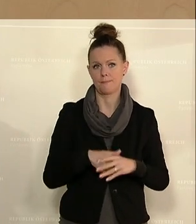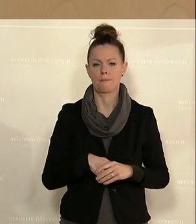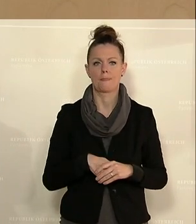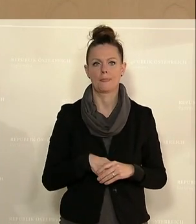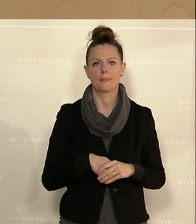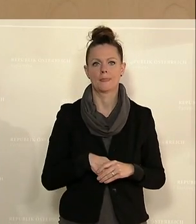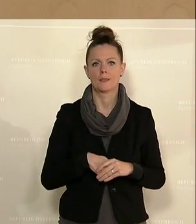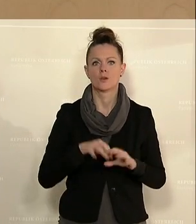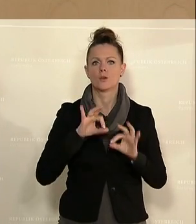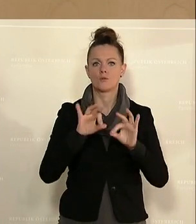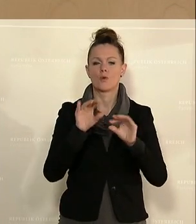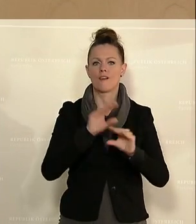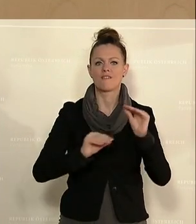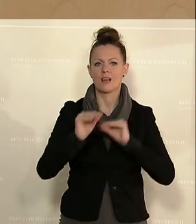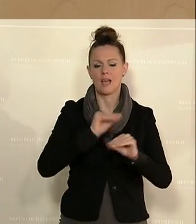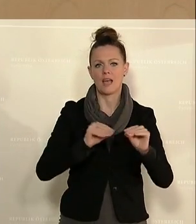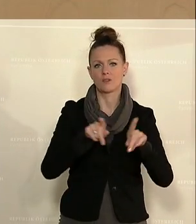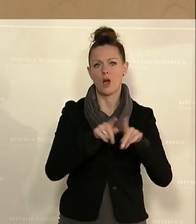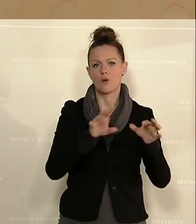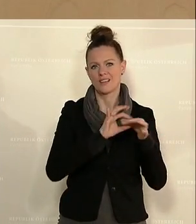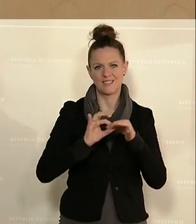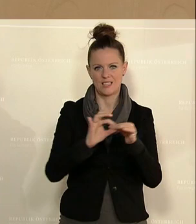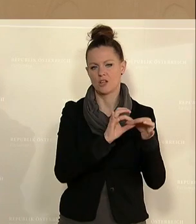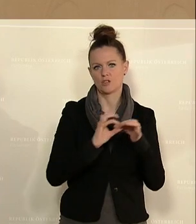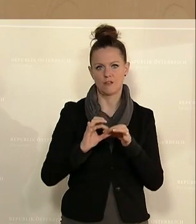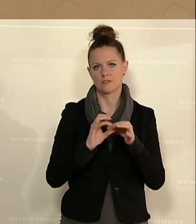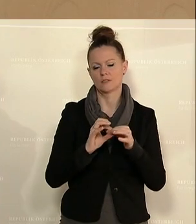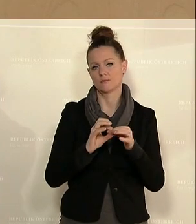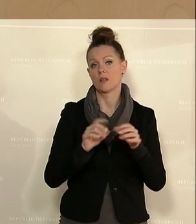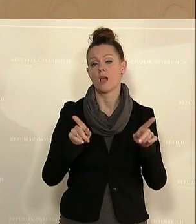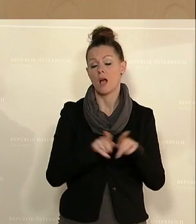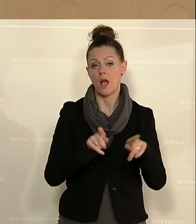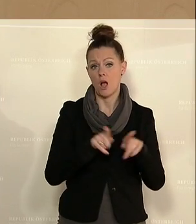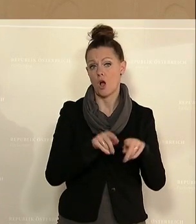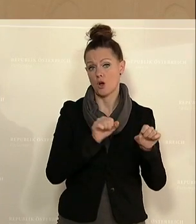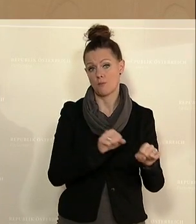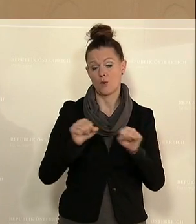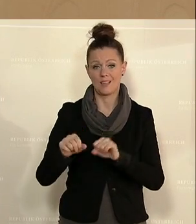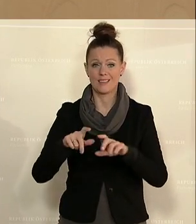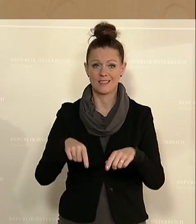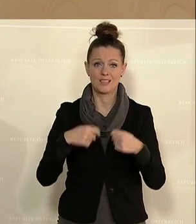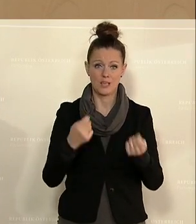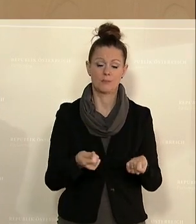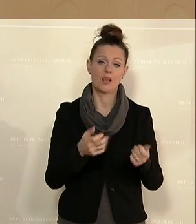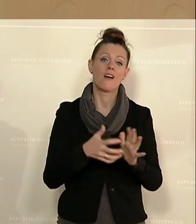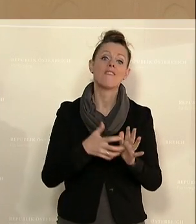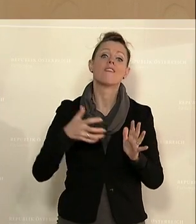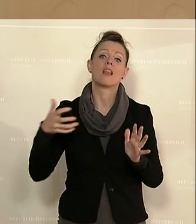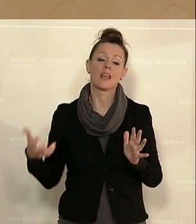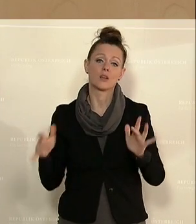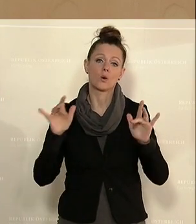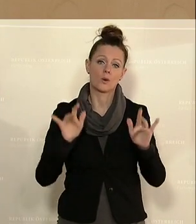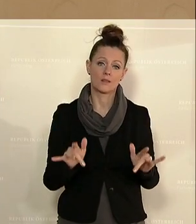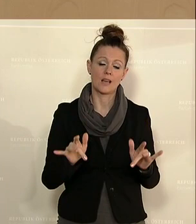wird für Vereine und Gesellschaften auch die Möglichkeit mit dieser Verlängerung geschaffen, dass